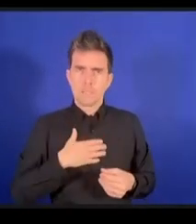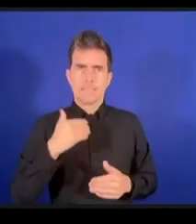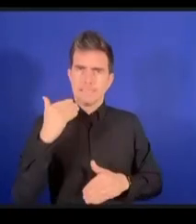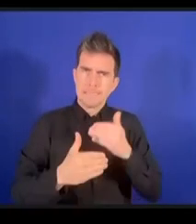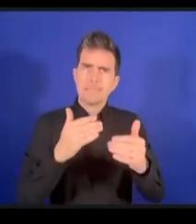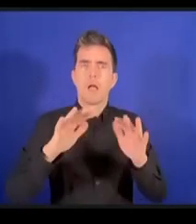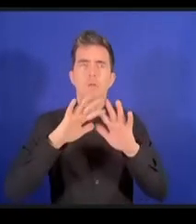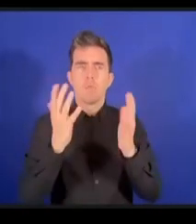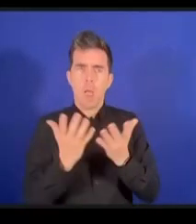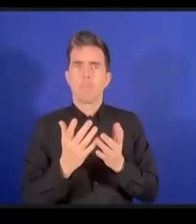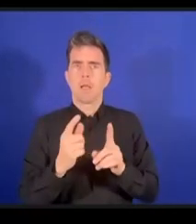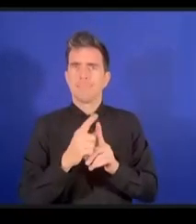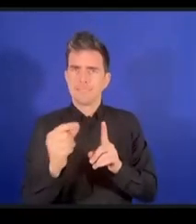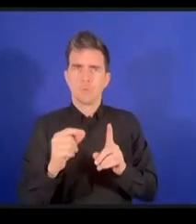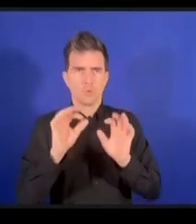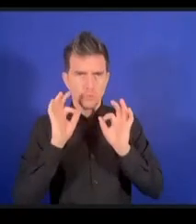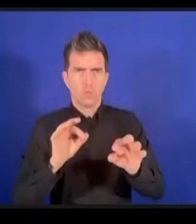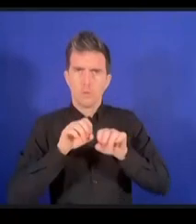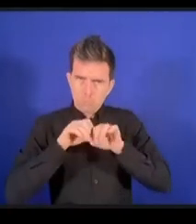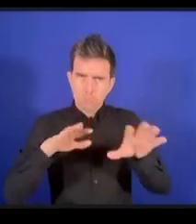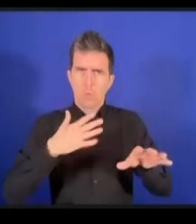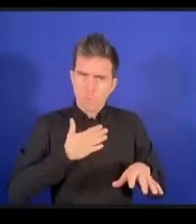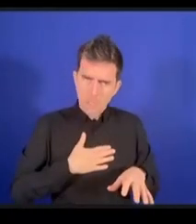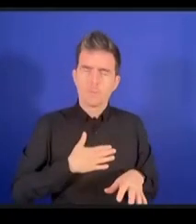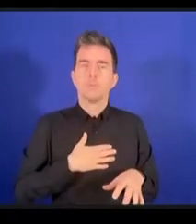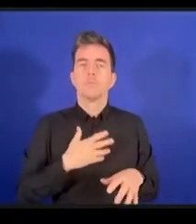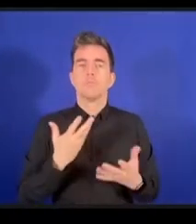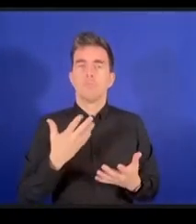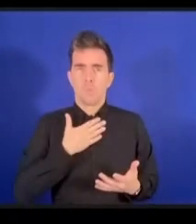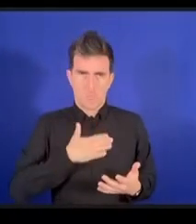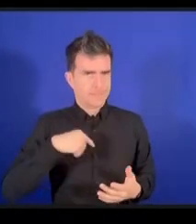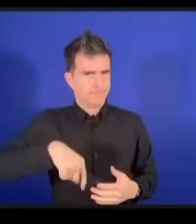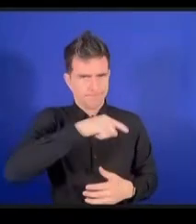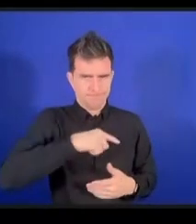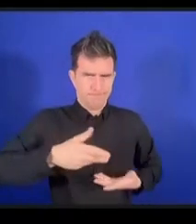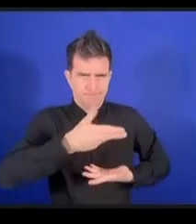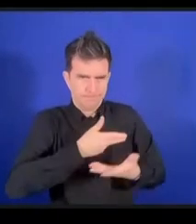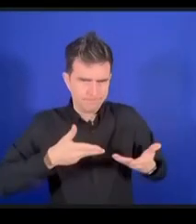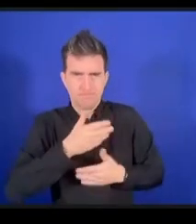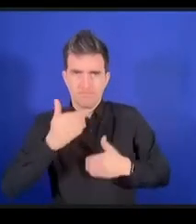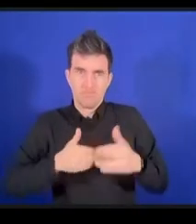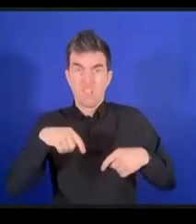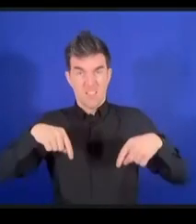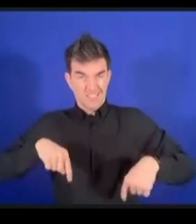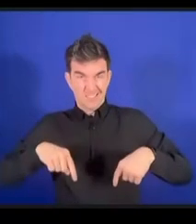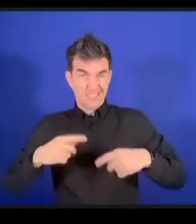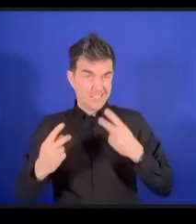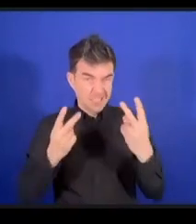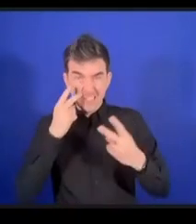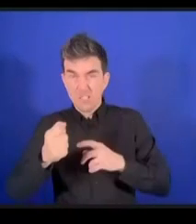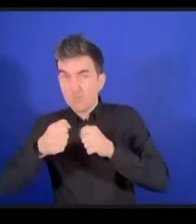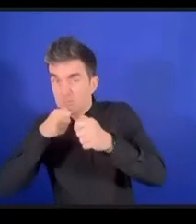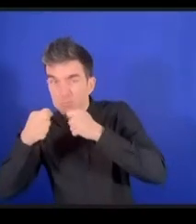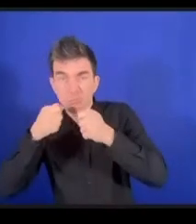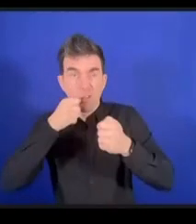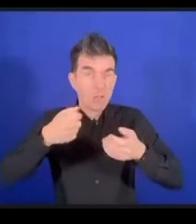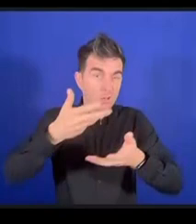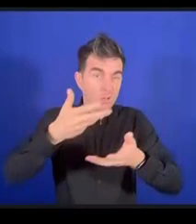dynamiques cette séance ont montré l'approche de la base jusqu'au sommet